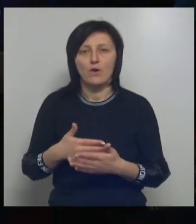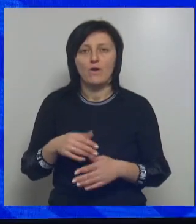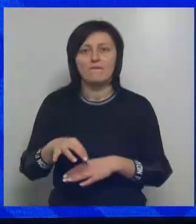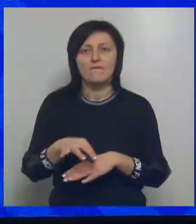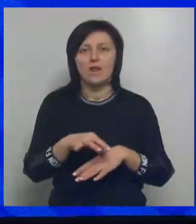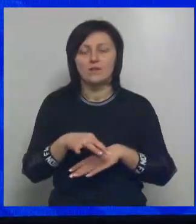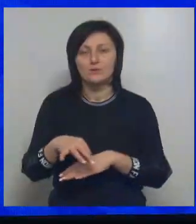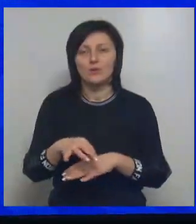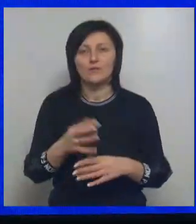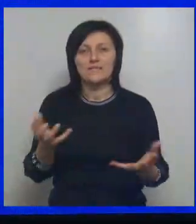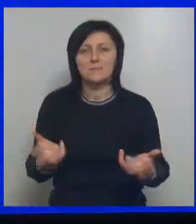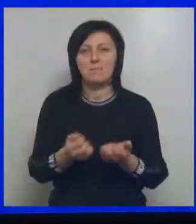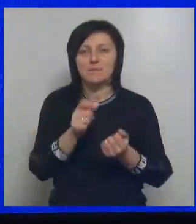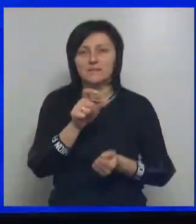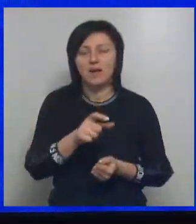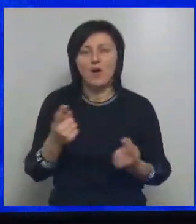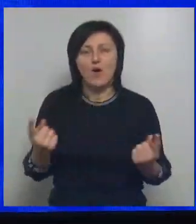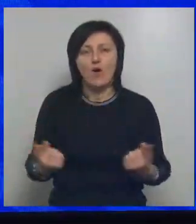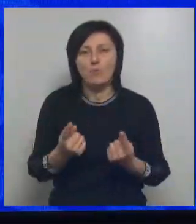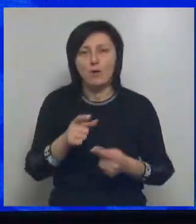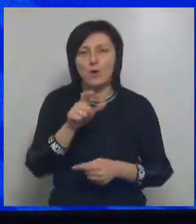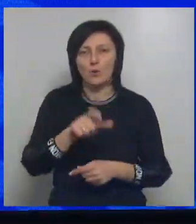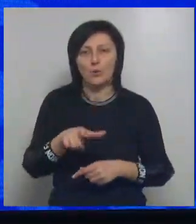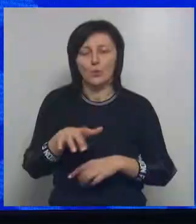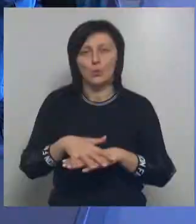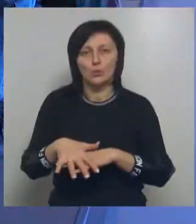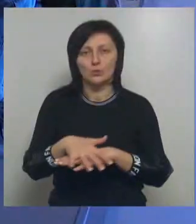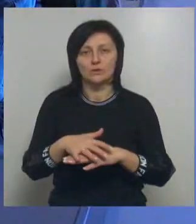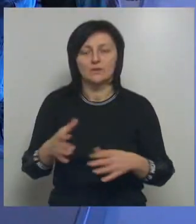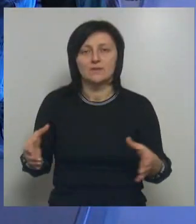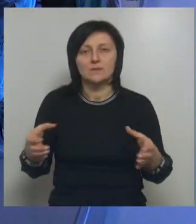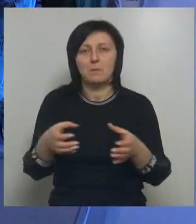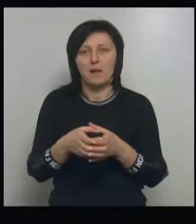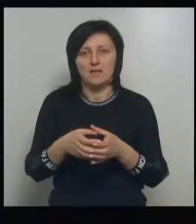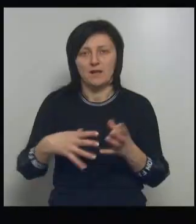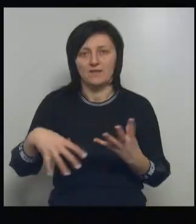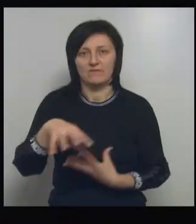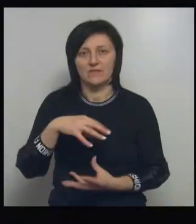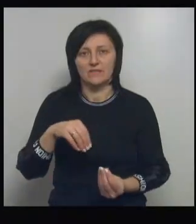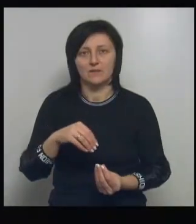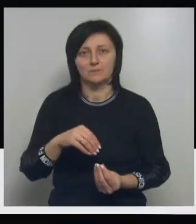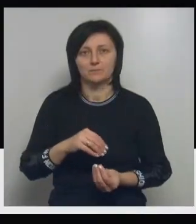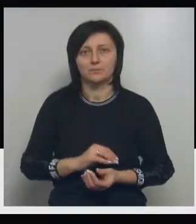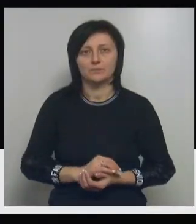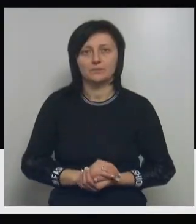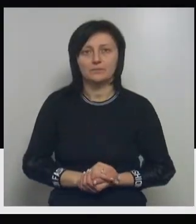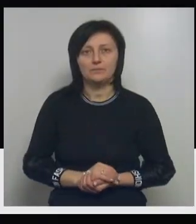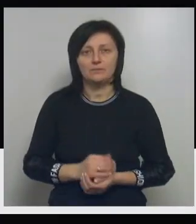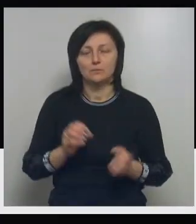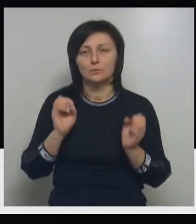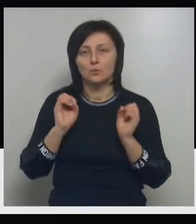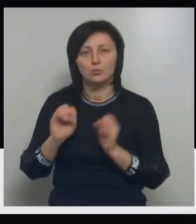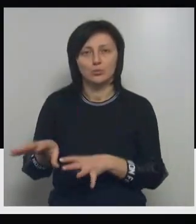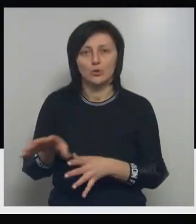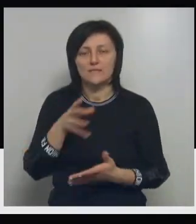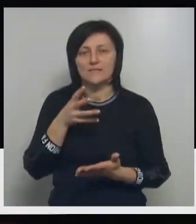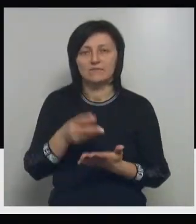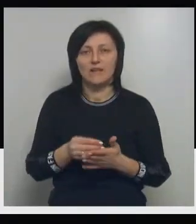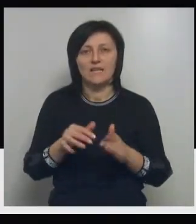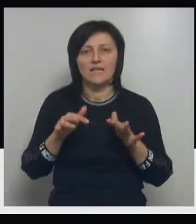волонтеры, спасатели, обычные белгородцы, сплотились абсолютно все. Бросив все дела и,